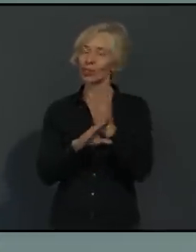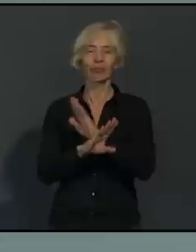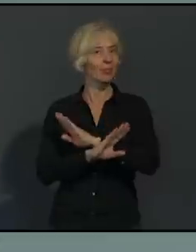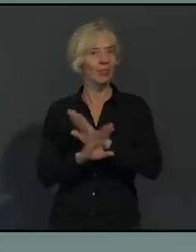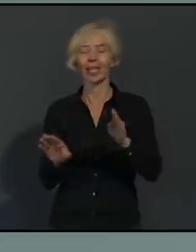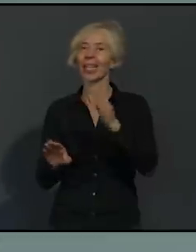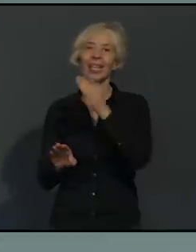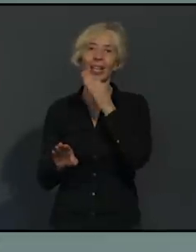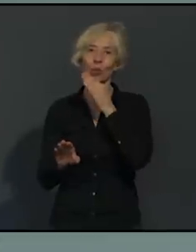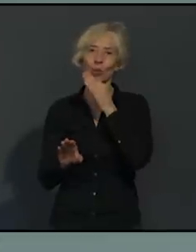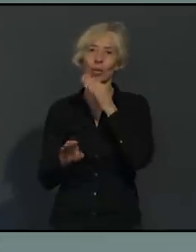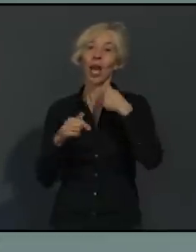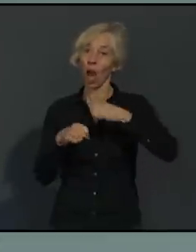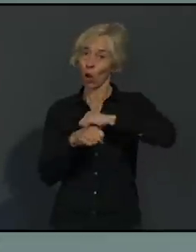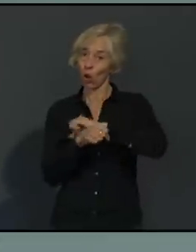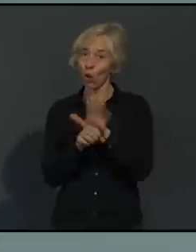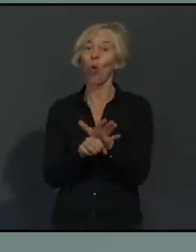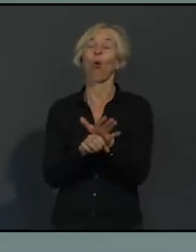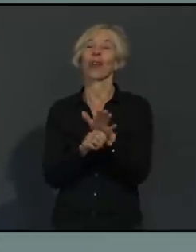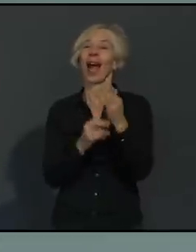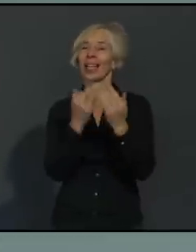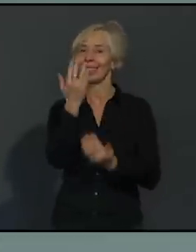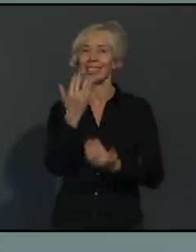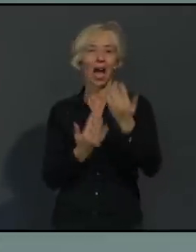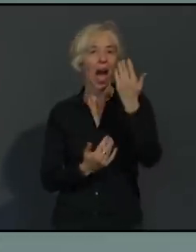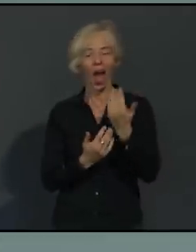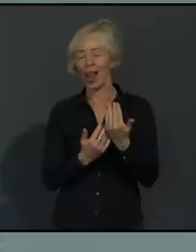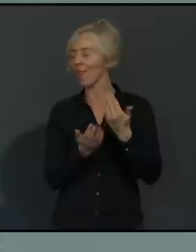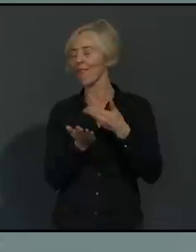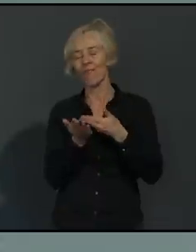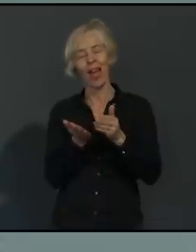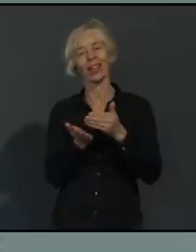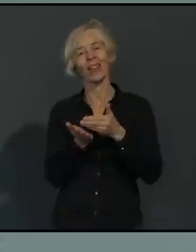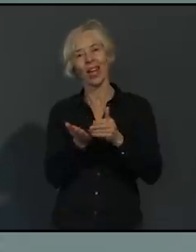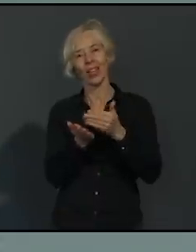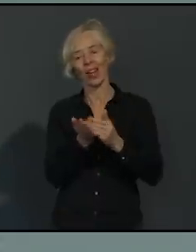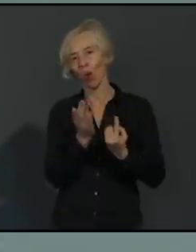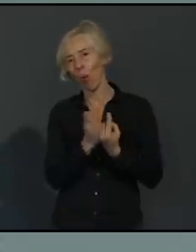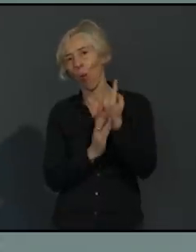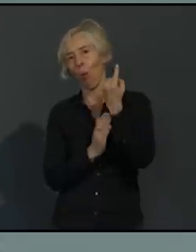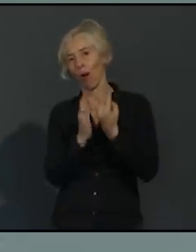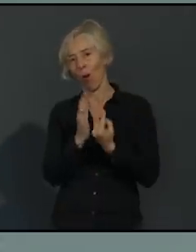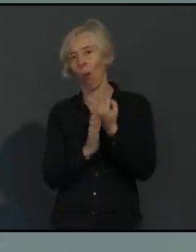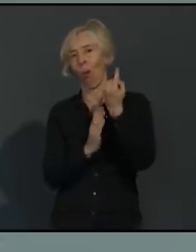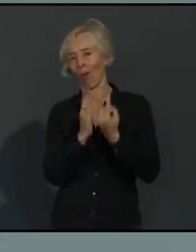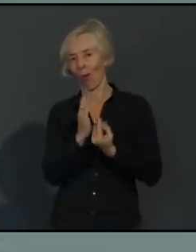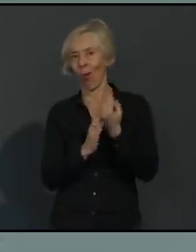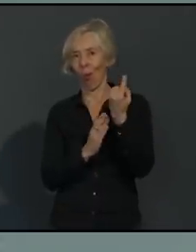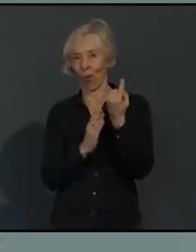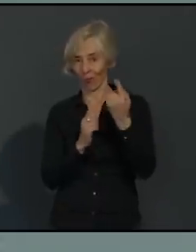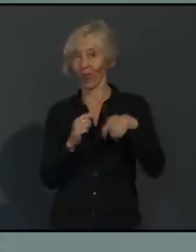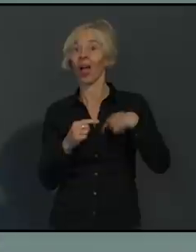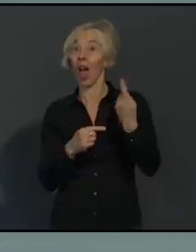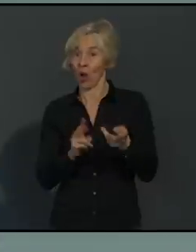entsprechend im Griff halten. Statt Shoppingnacht am Freitagabend werden am Freitag um 18